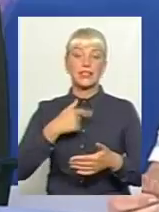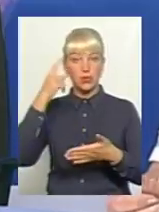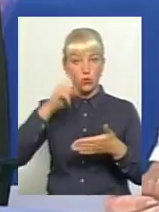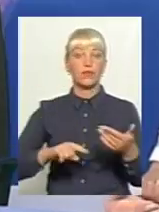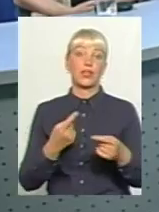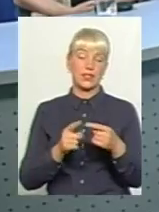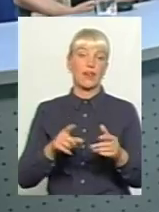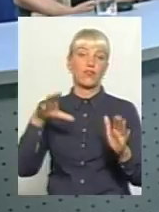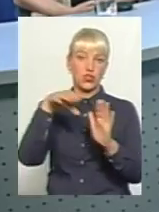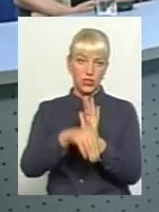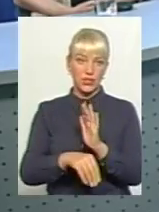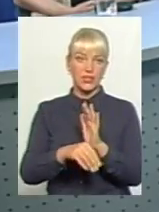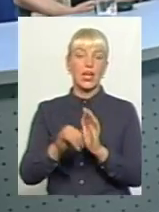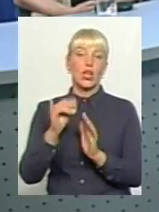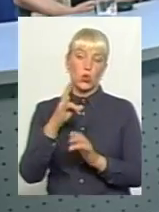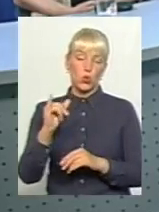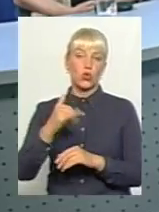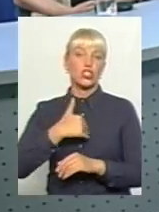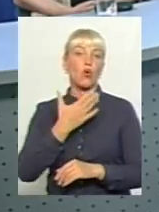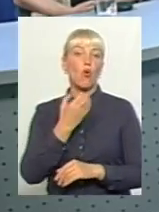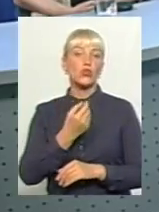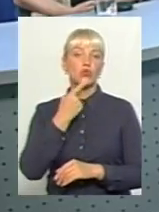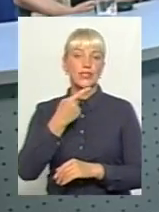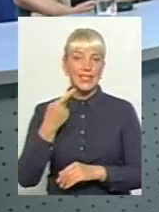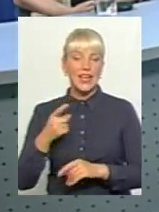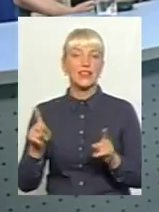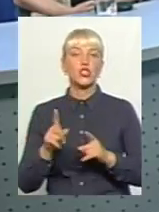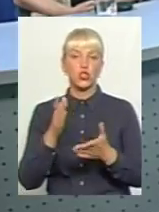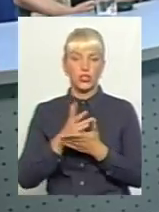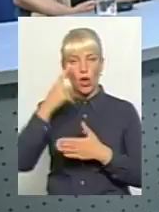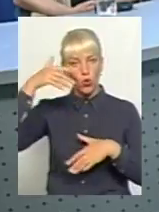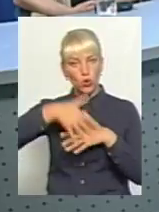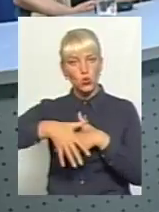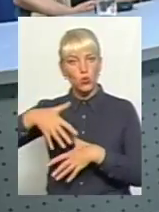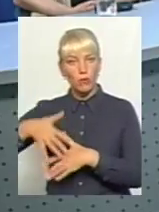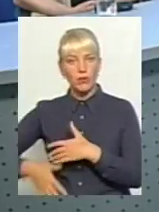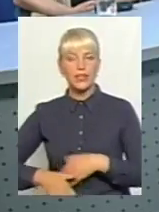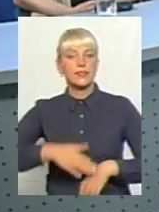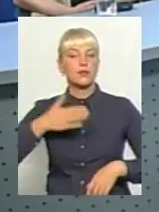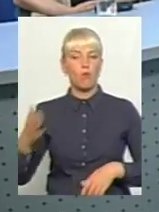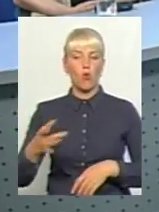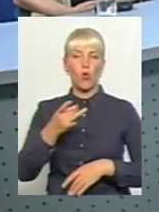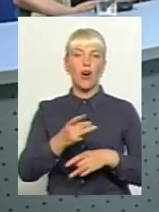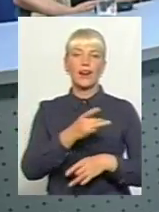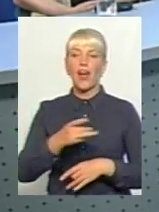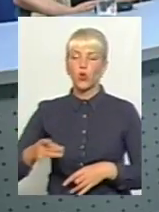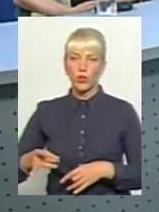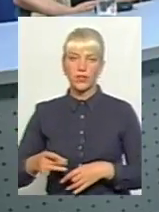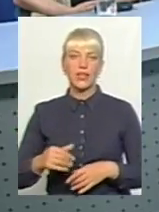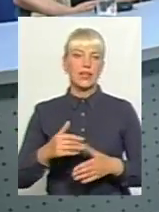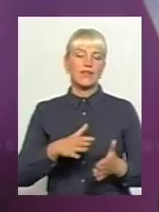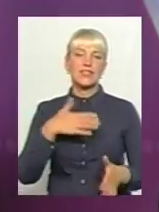що це втілиться. І ще хочу сказати, що є розуміння і з боку районів є